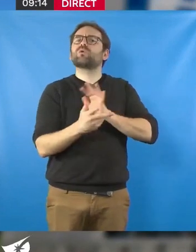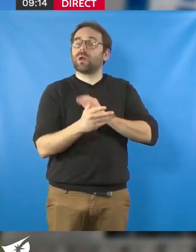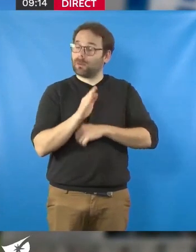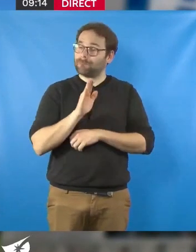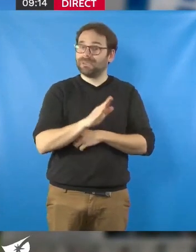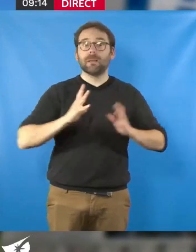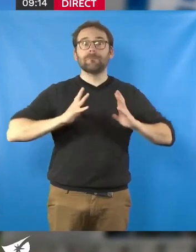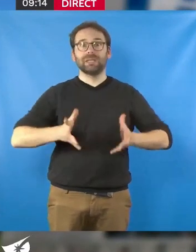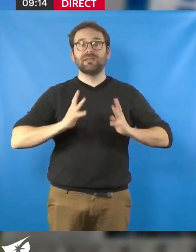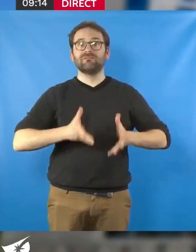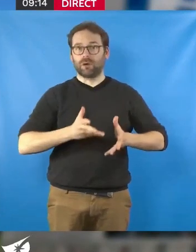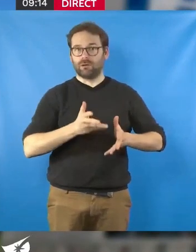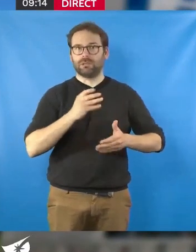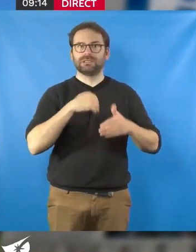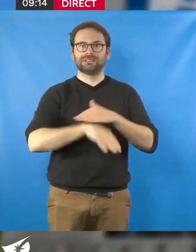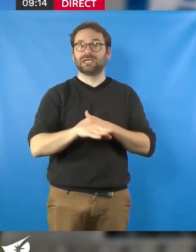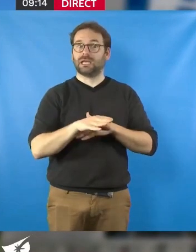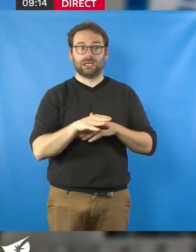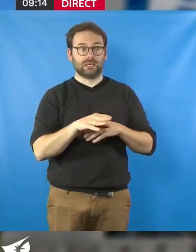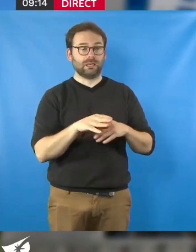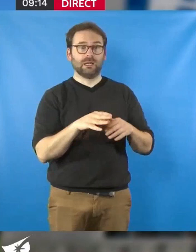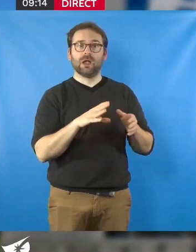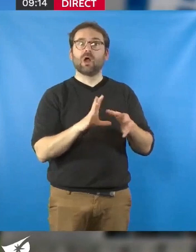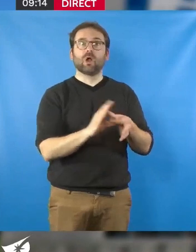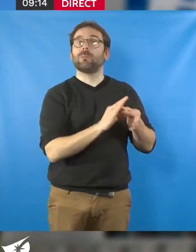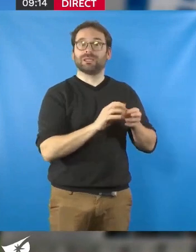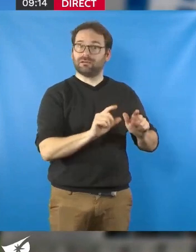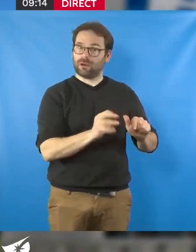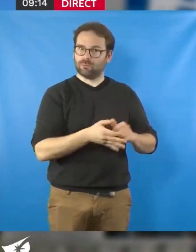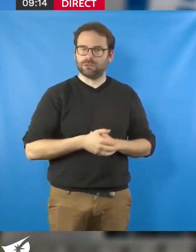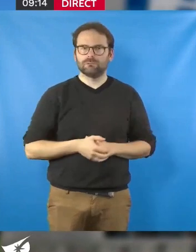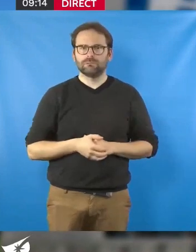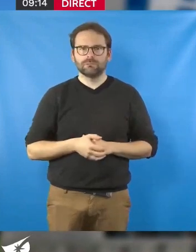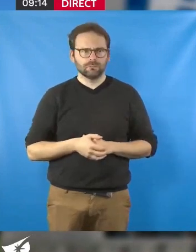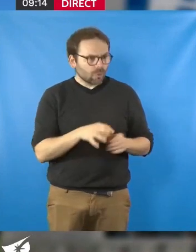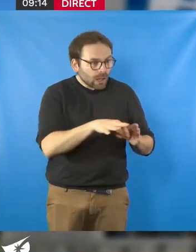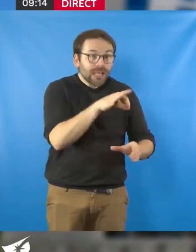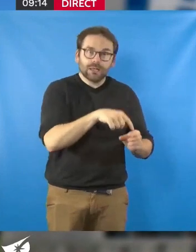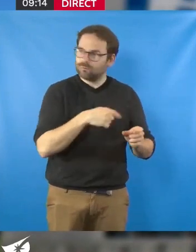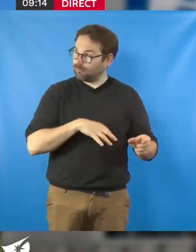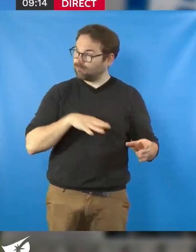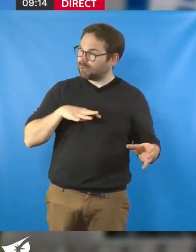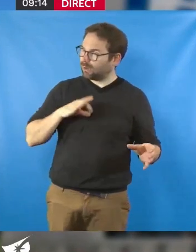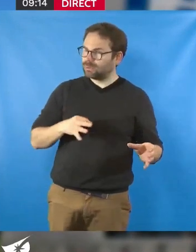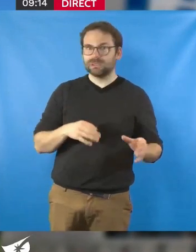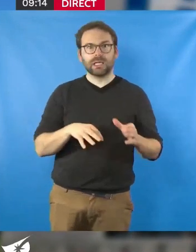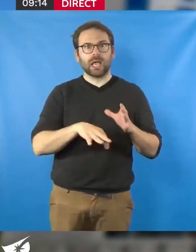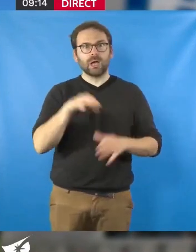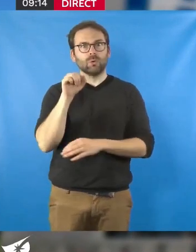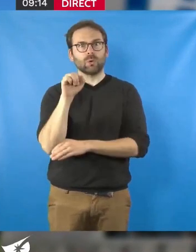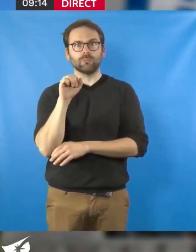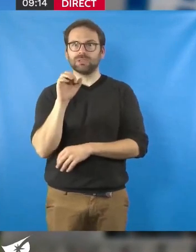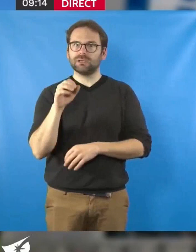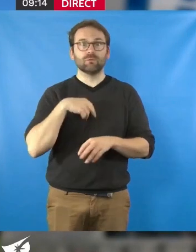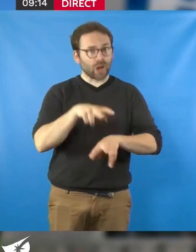bénévoles au sein de la même coopérative. Ce même élu, et dont j'en suis fier, qui est un élu communiste, qui est un